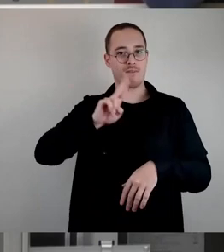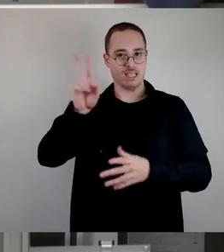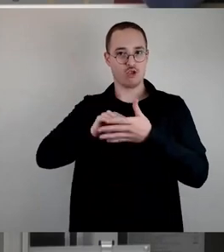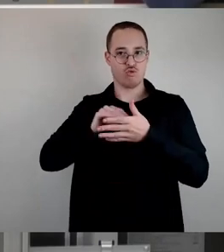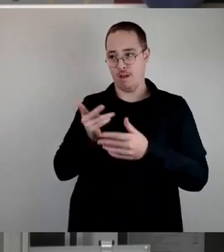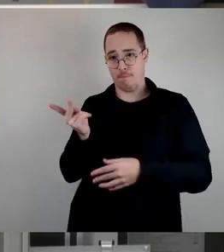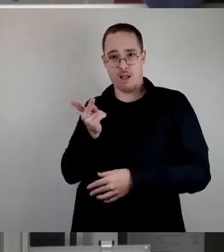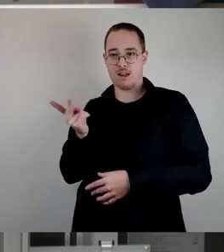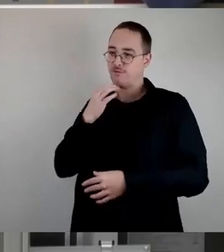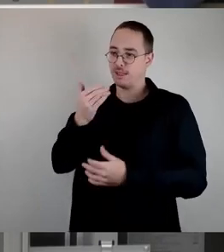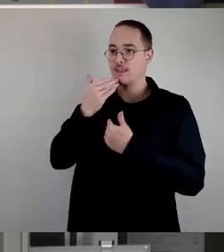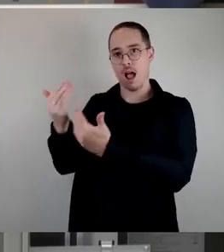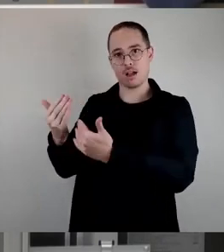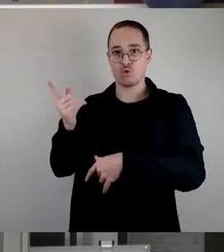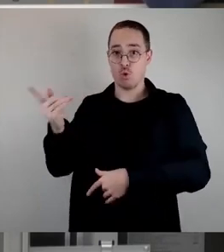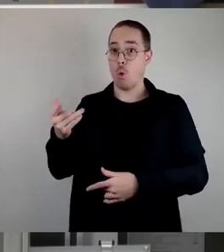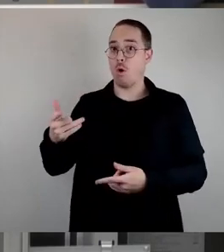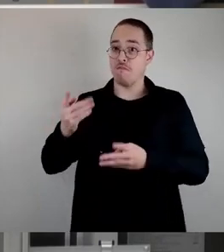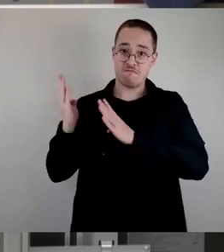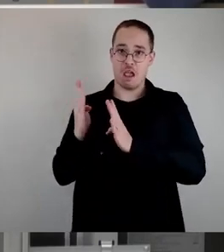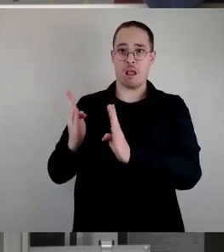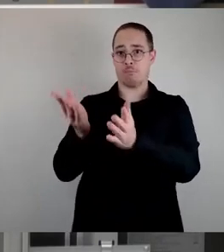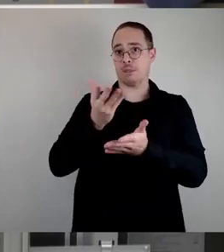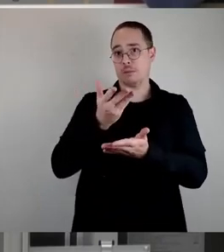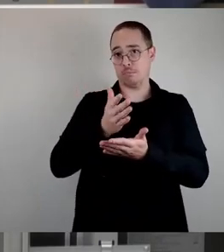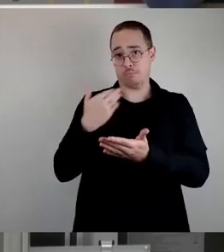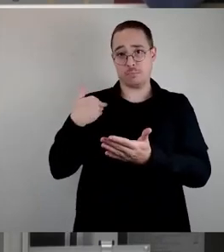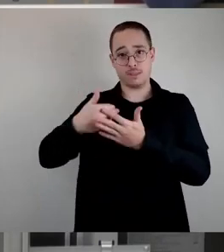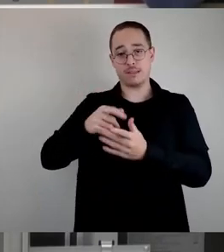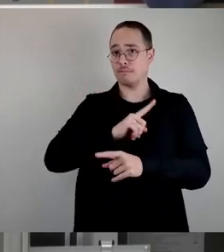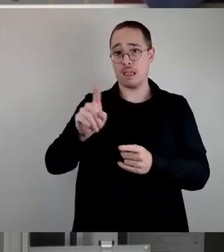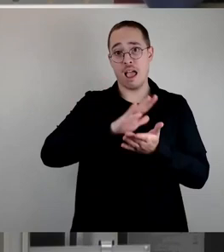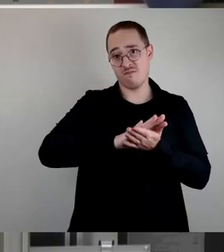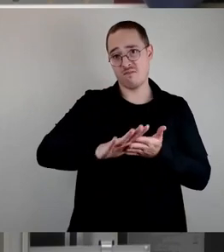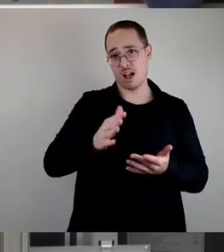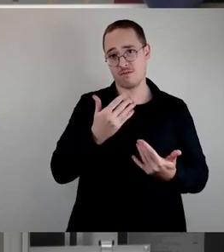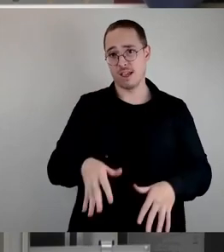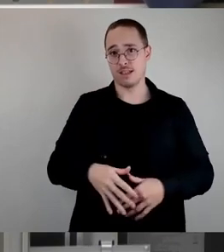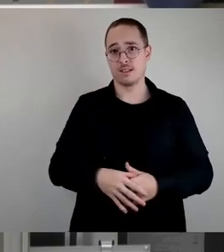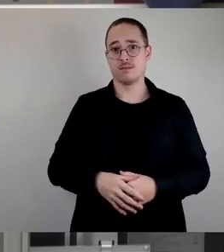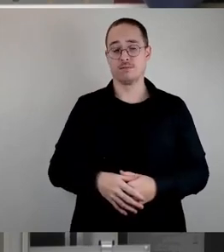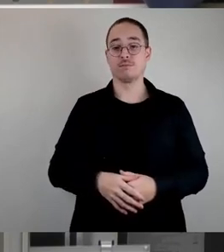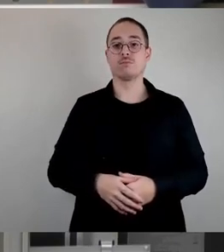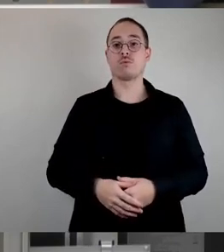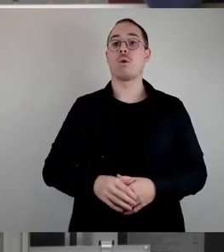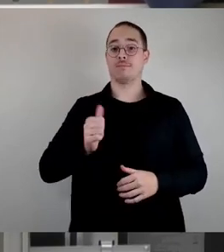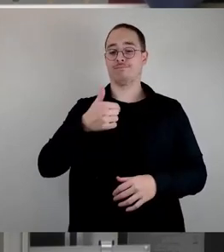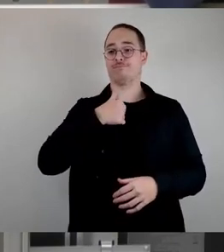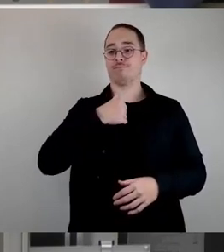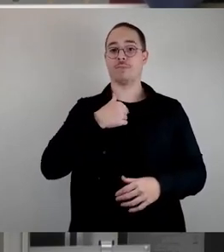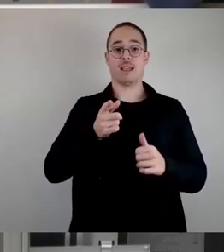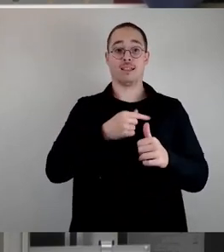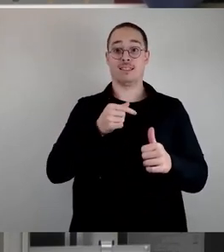Und darum geht es auch in unserem Antrag. Ich möchte mich auf drei Punkte konzentrieren. Erstens Familien in Dresden wollen die Gemeinschaftsschule. Zweitens,